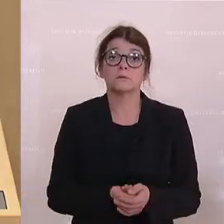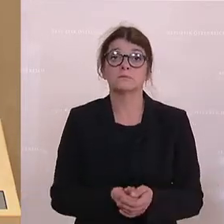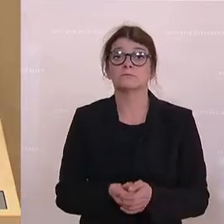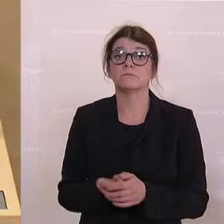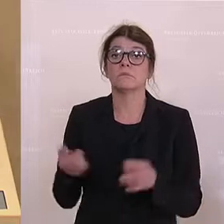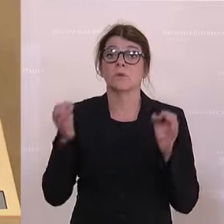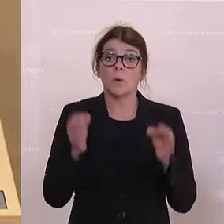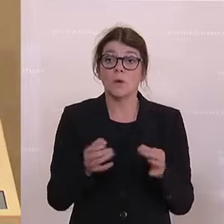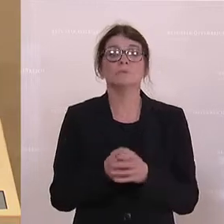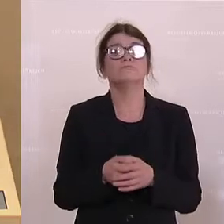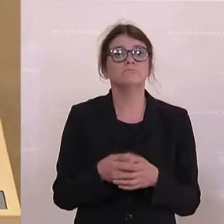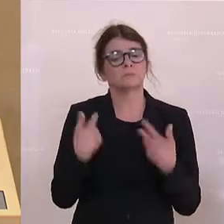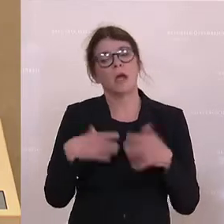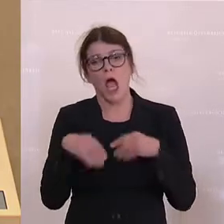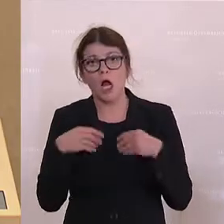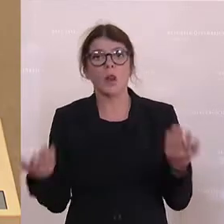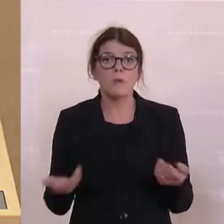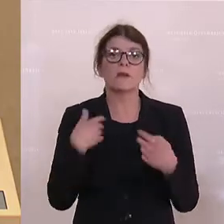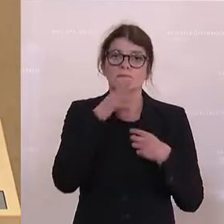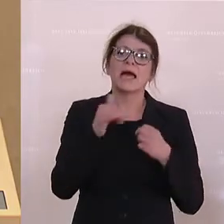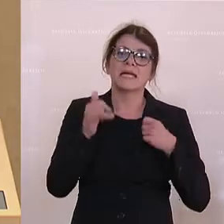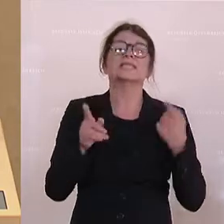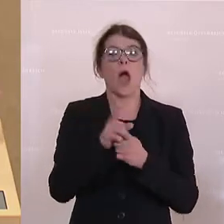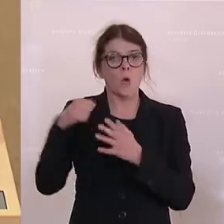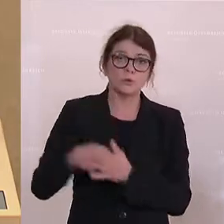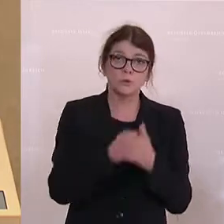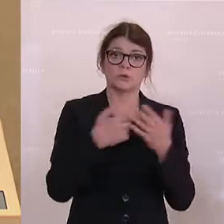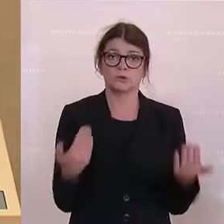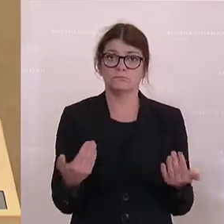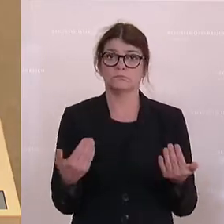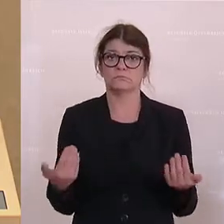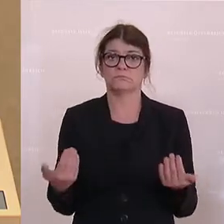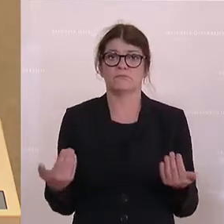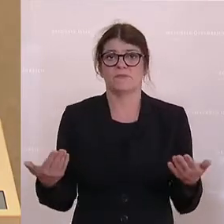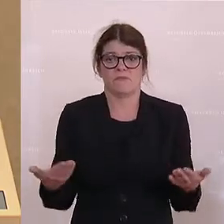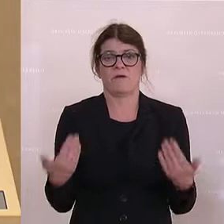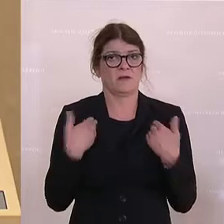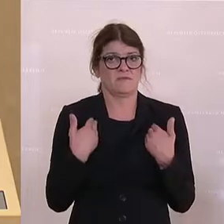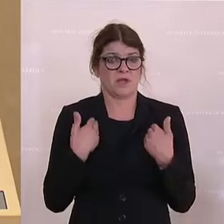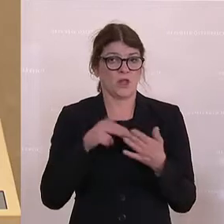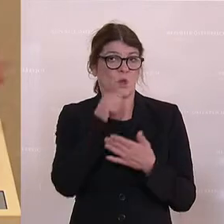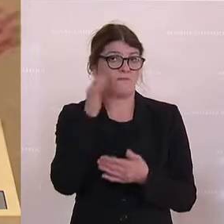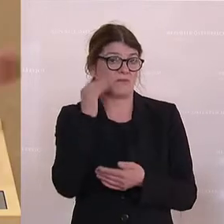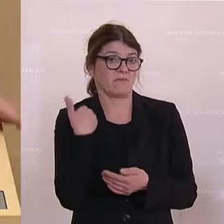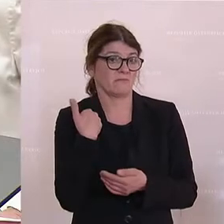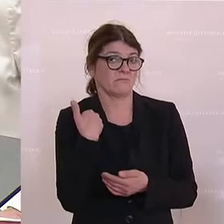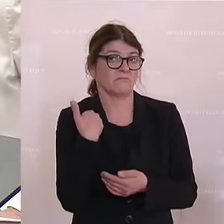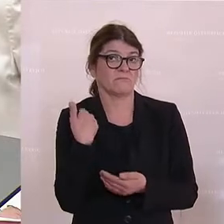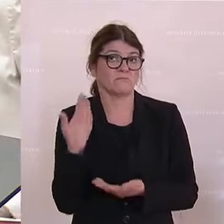Gut, wir haben es dann angenommen, wir werden Sie jetzt auch unterstützen. Was wir noch nicht wissen ist,